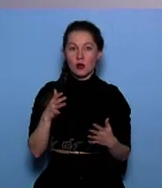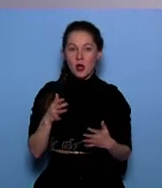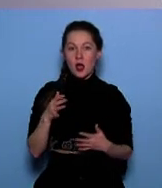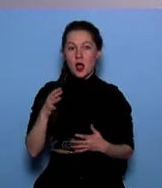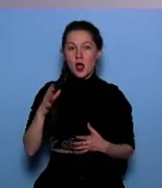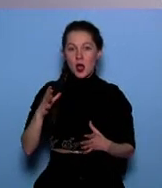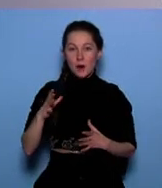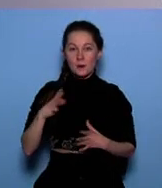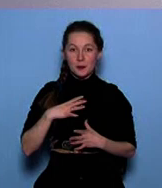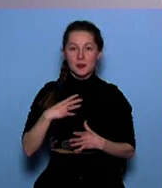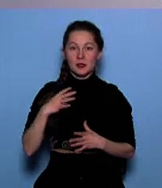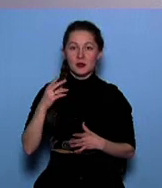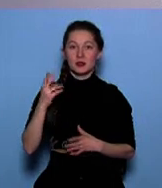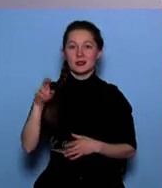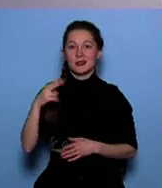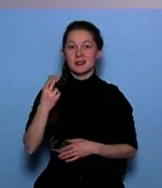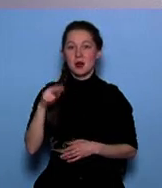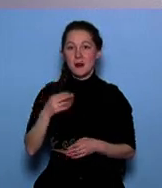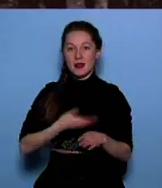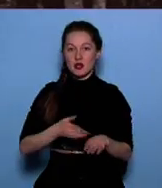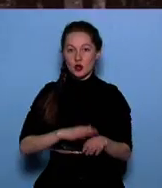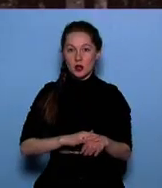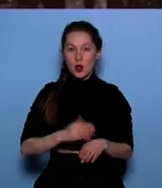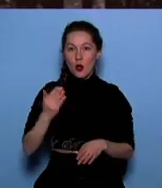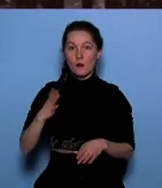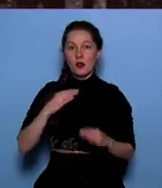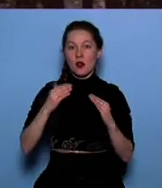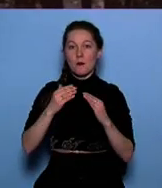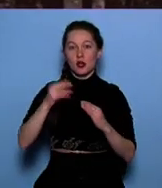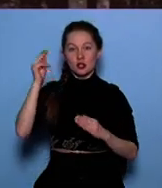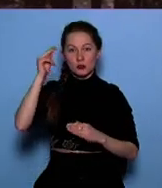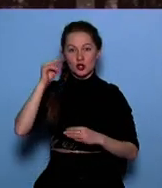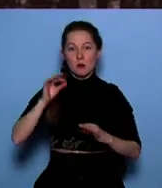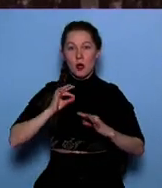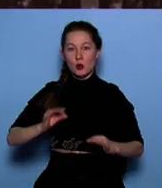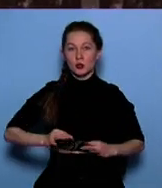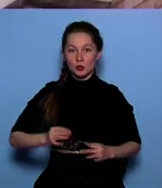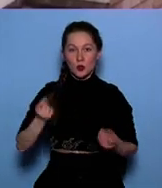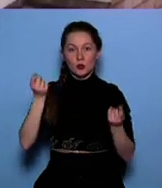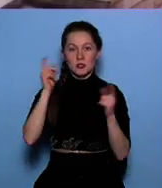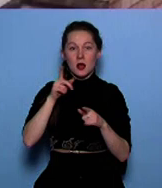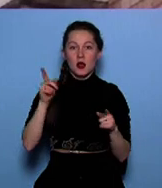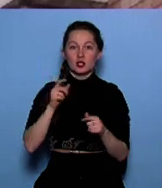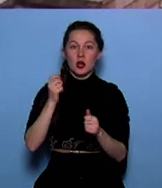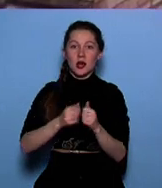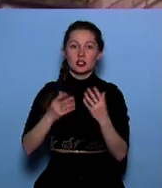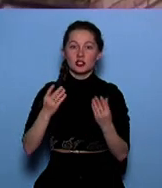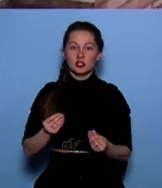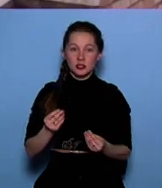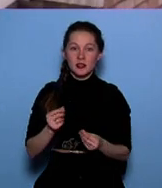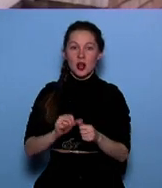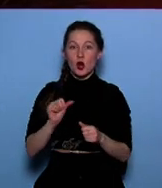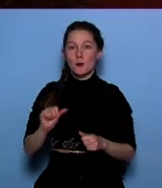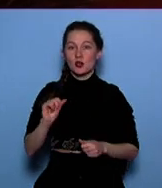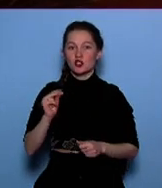была тяжёлая форма ДЦП. Он находился на домашнем обучении. Прокуратура установила, что каждый день, кроме четверга, к мальчику приходили